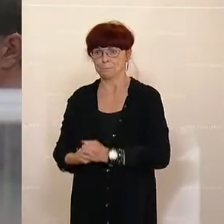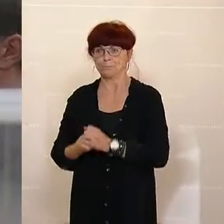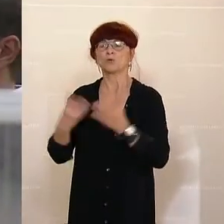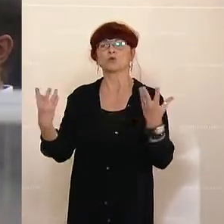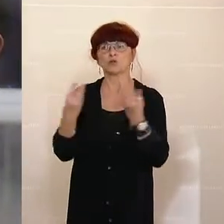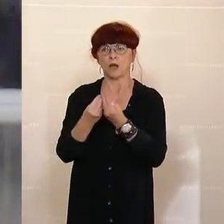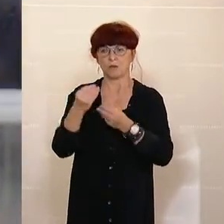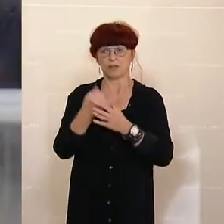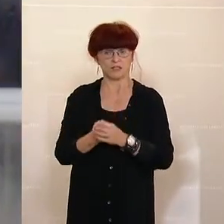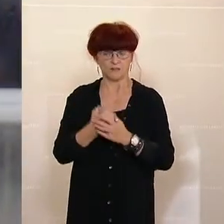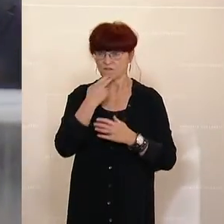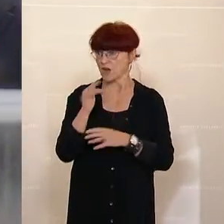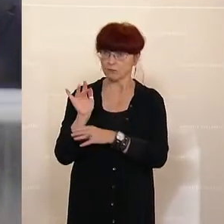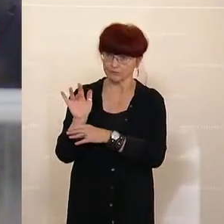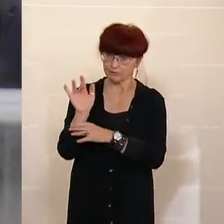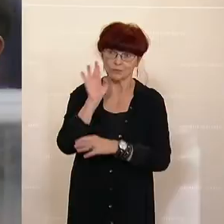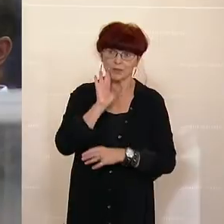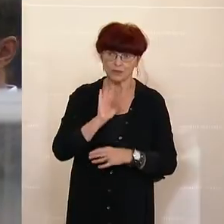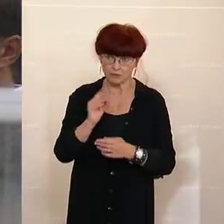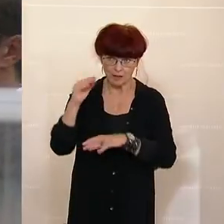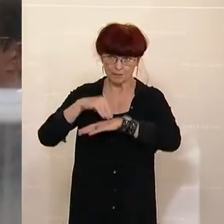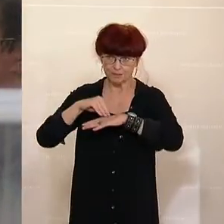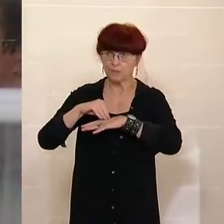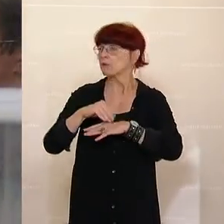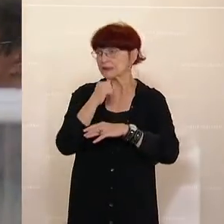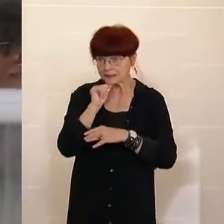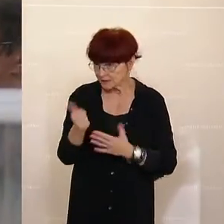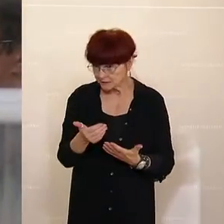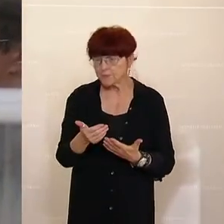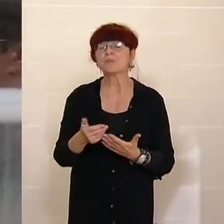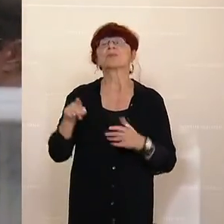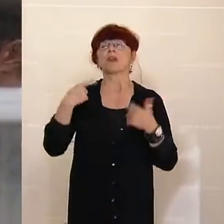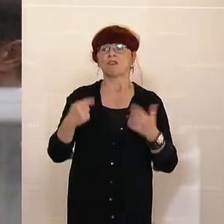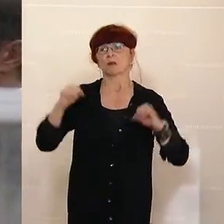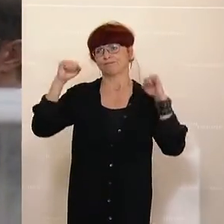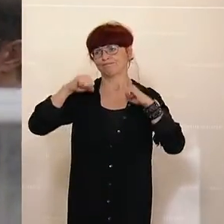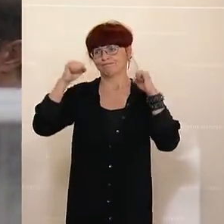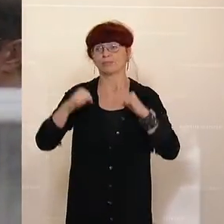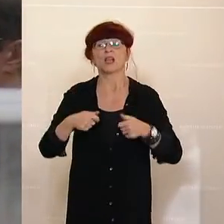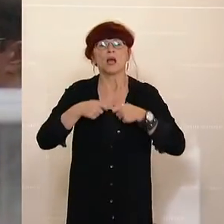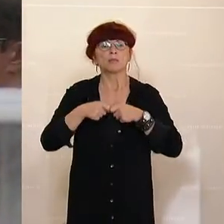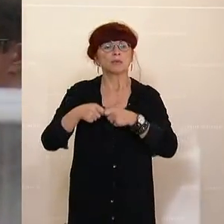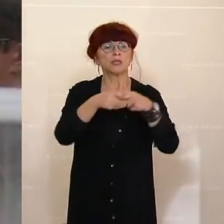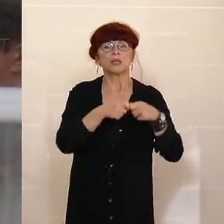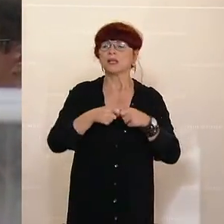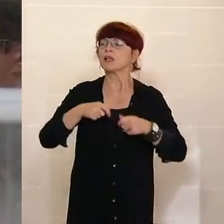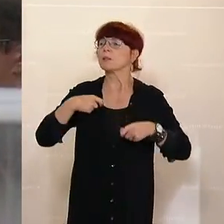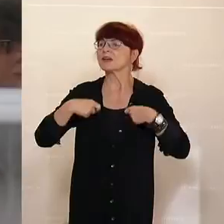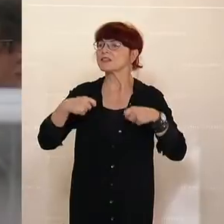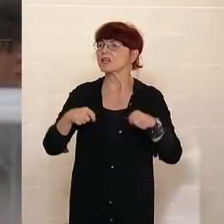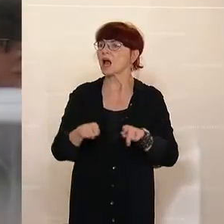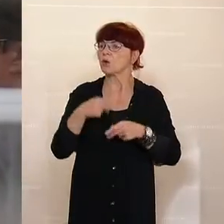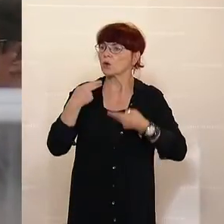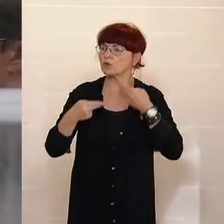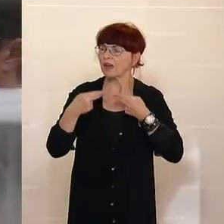Einwand? Das ist nicht der Fall. Es wurde Konsens erzielt zwischen den Mitgliedern der Präsidialkonferenz über die